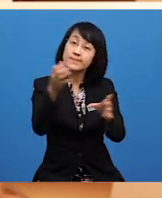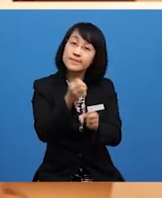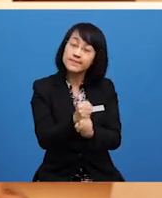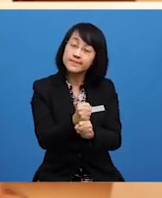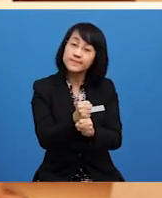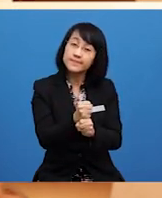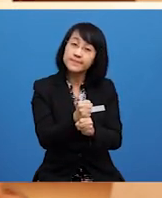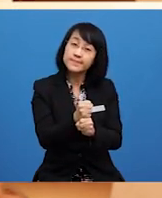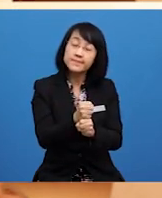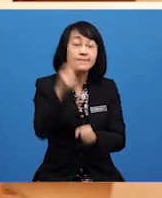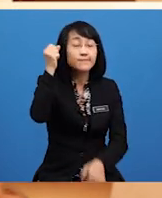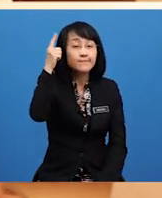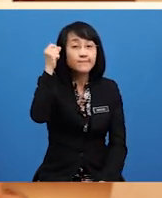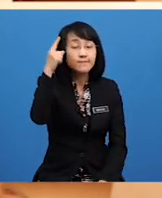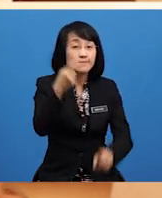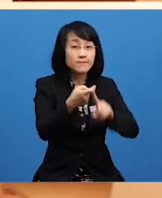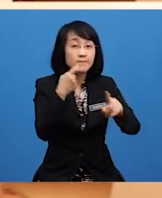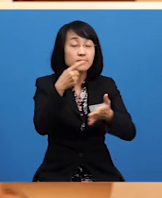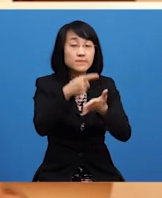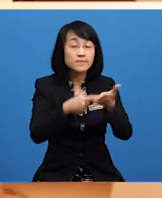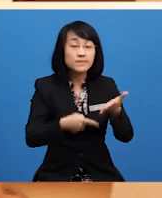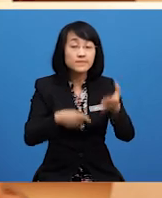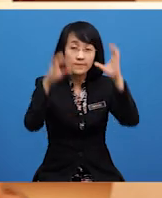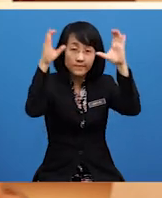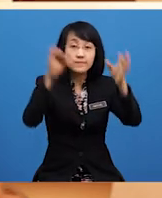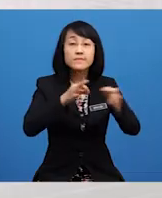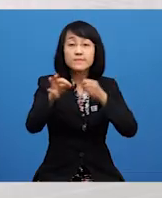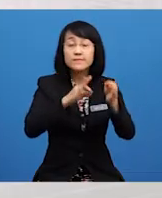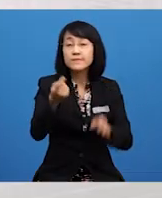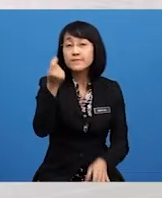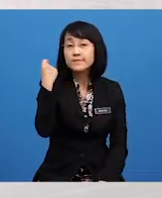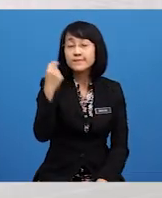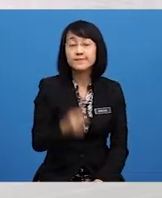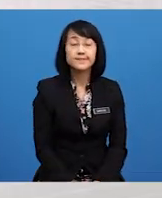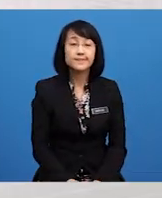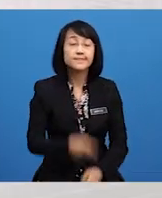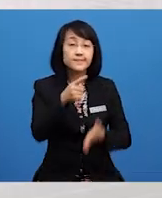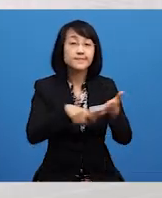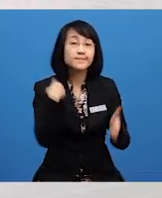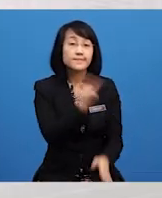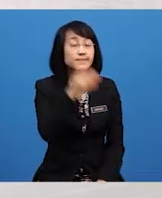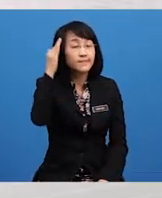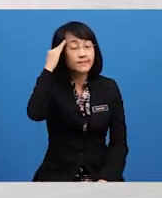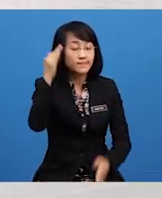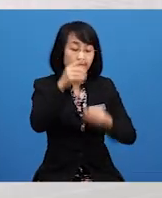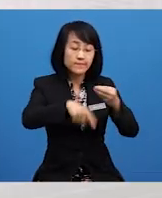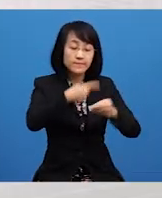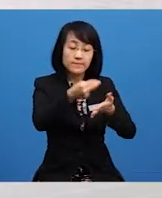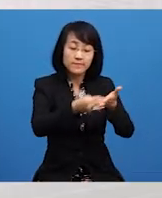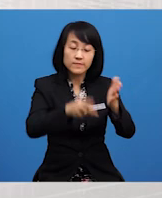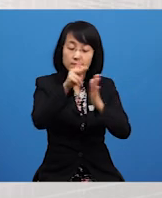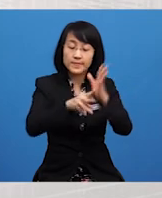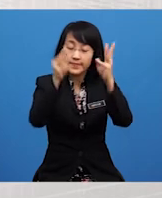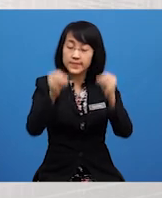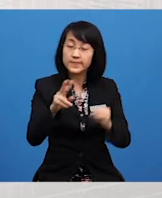Manfaat Daripada Apa Yang Saya Terangkan Tadi Apa Yang Kita Tahu Tentang Nilai Kemanusiaan Hari